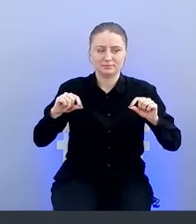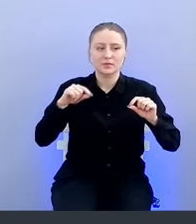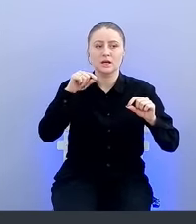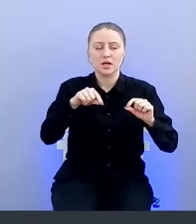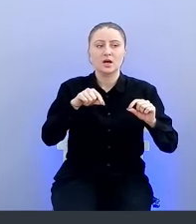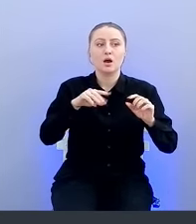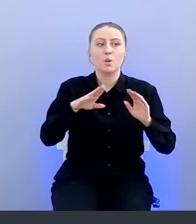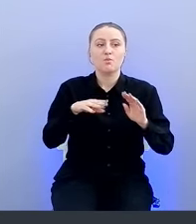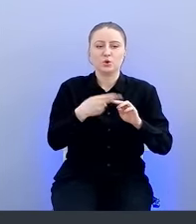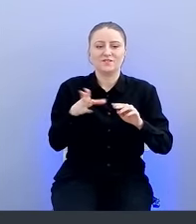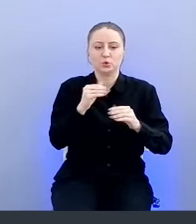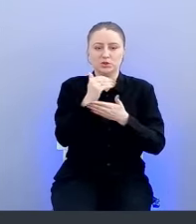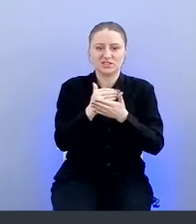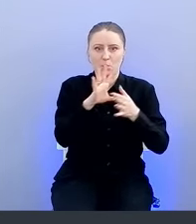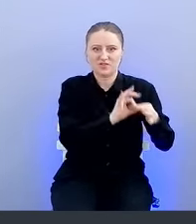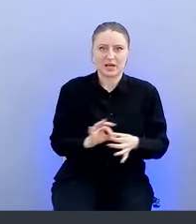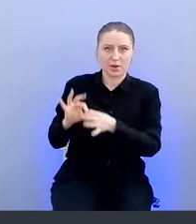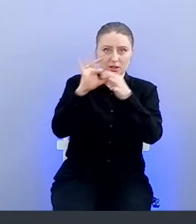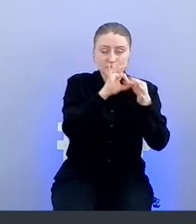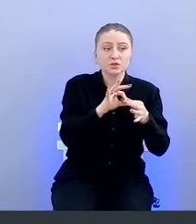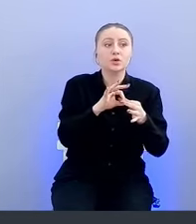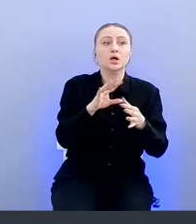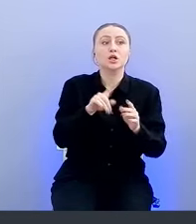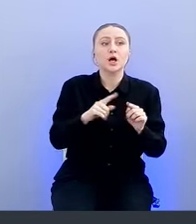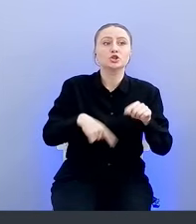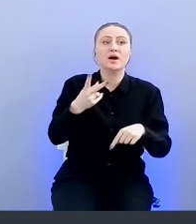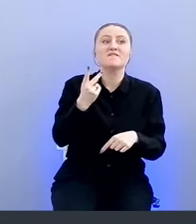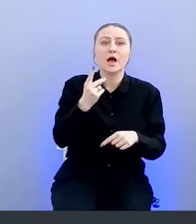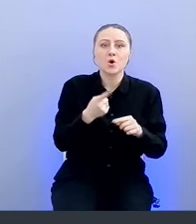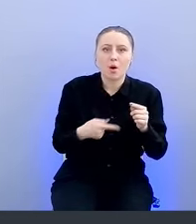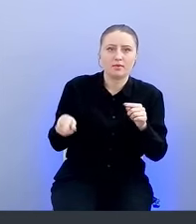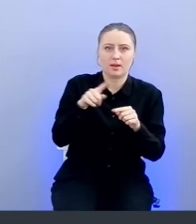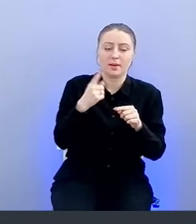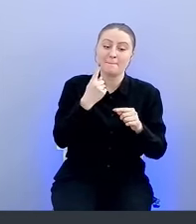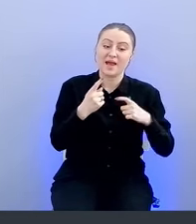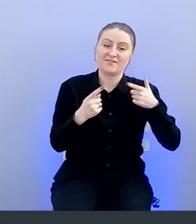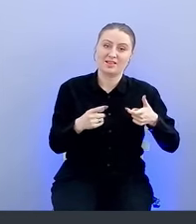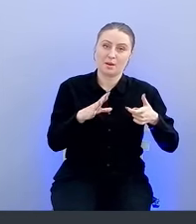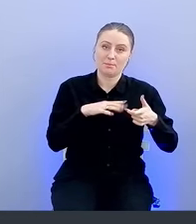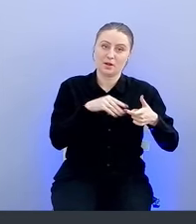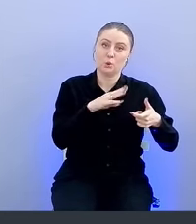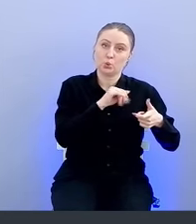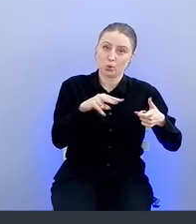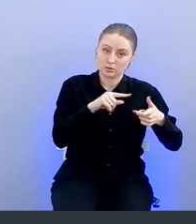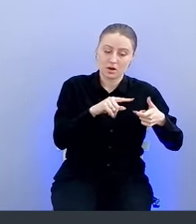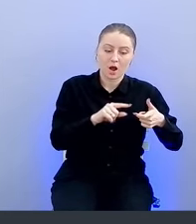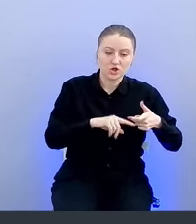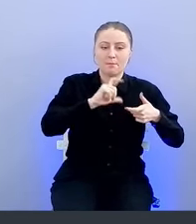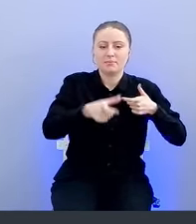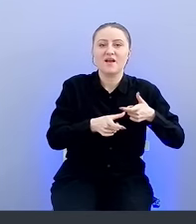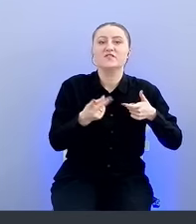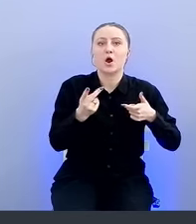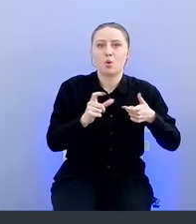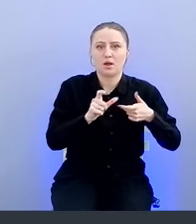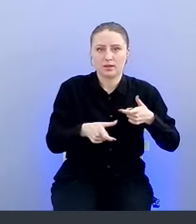взаимодействует. При этом здесь возникает второй этап дедубликации, то есть первый у нас был в рамках тулов, а тут возникает второй в